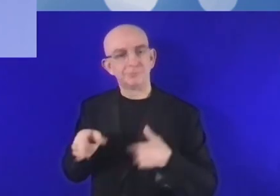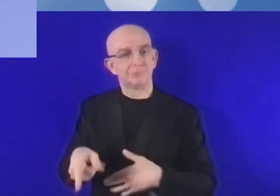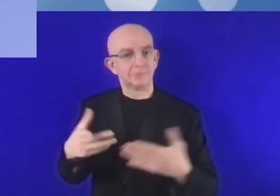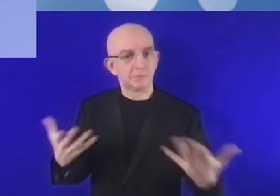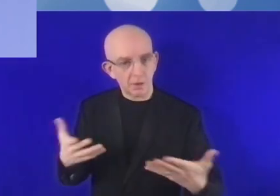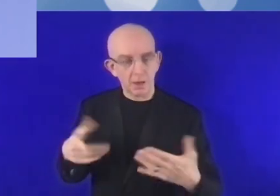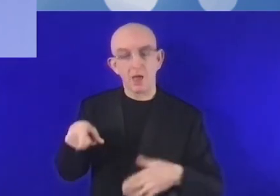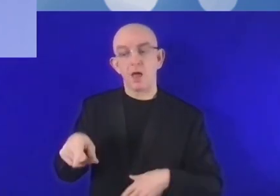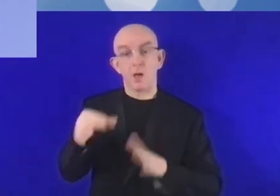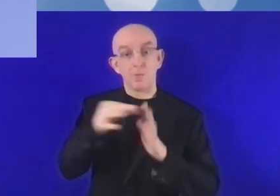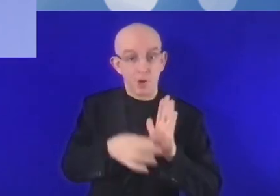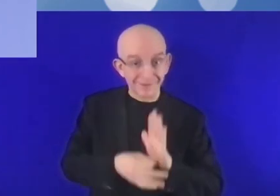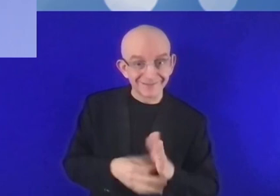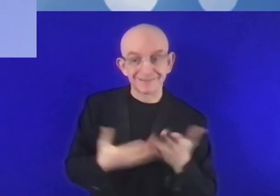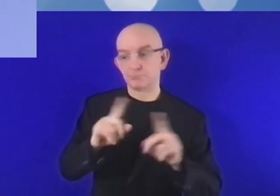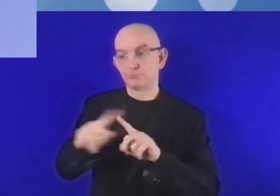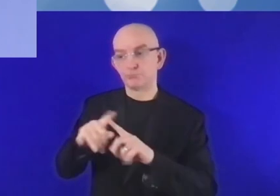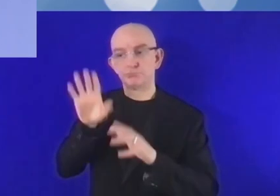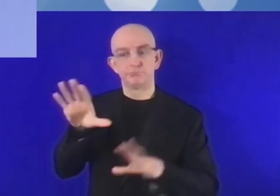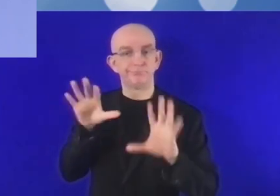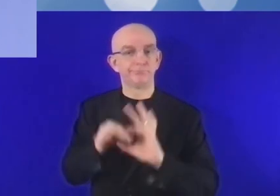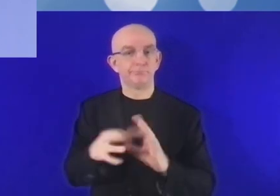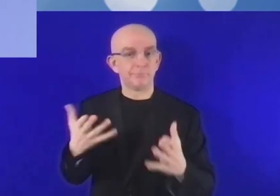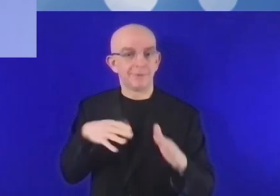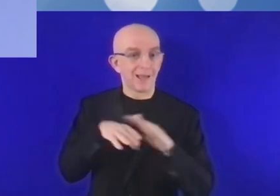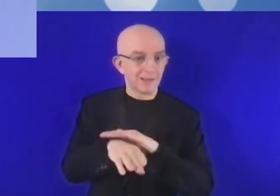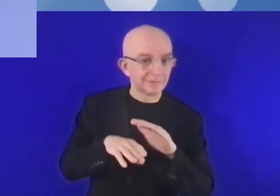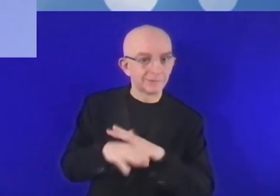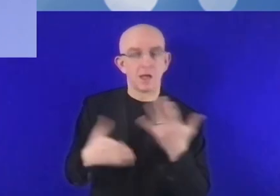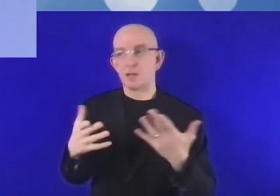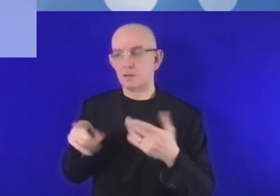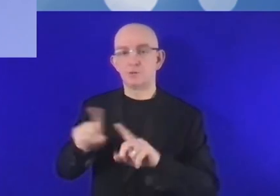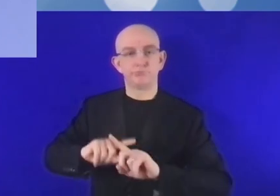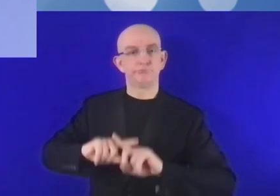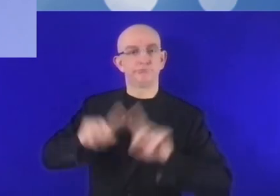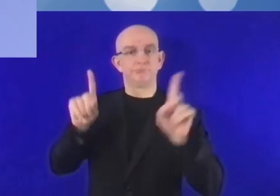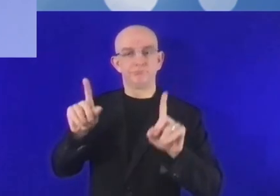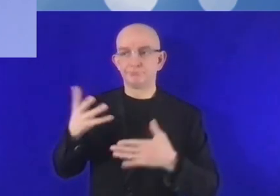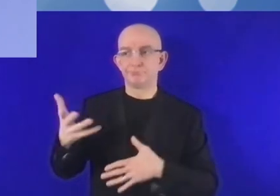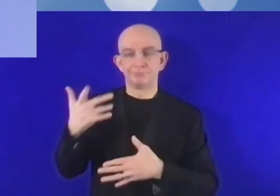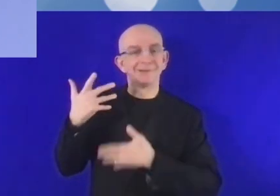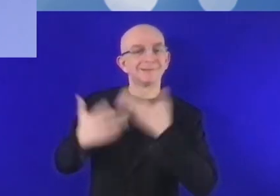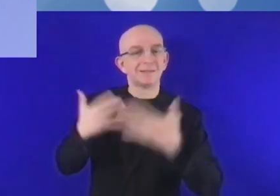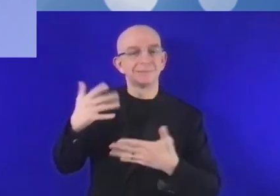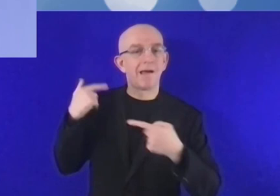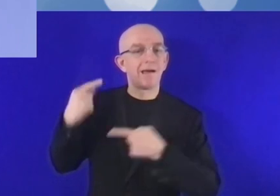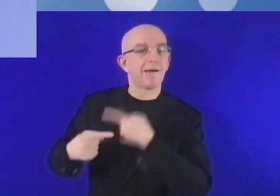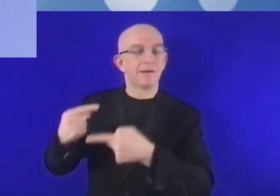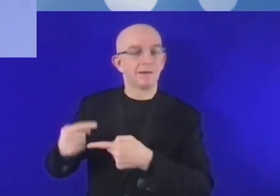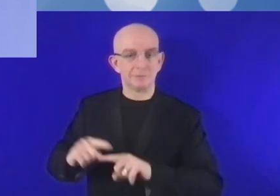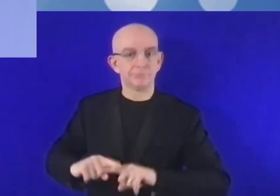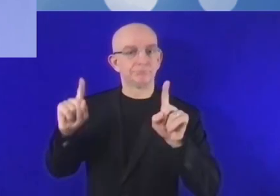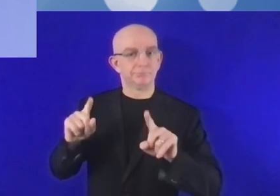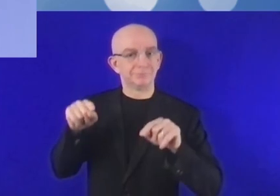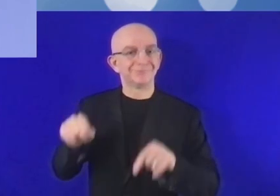transparence, et puis il faut une politique d'accès et d'utilisation des données autres que celles qu'on appelle les données traditionnelles. Et ça, ça